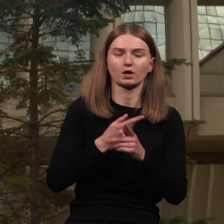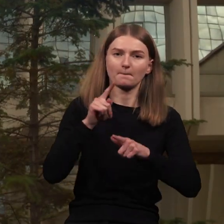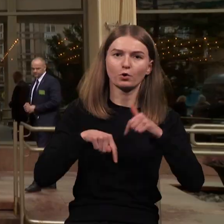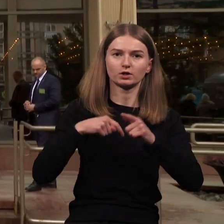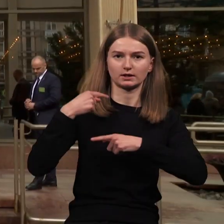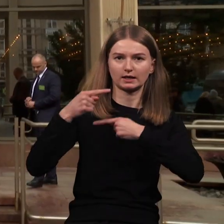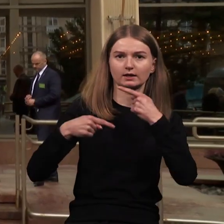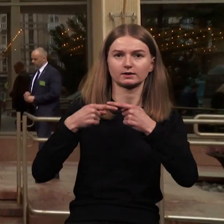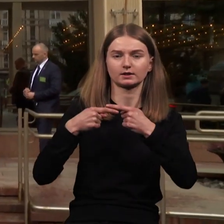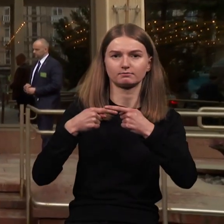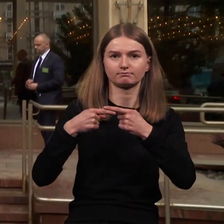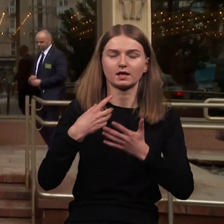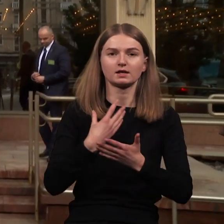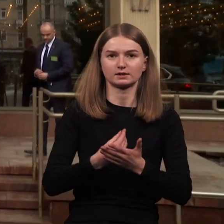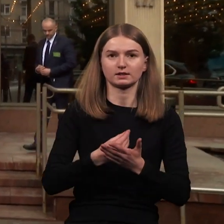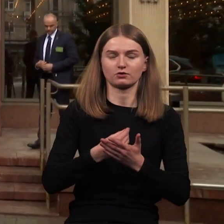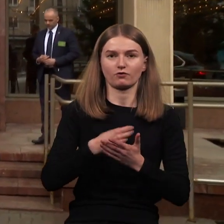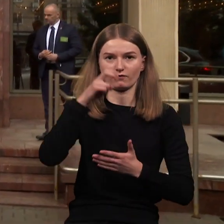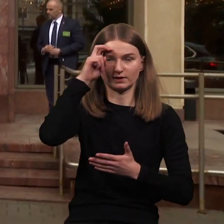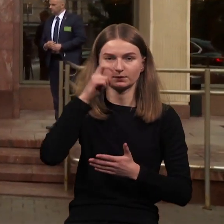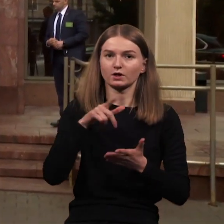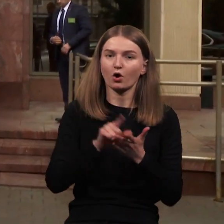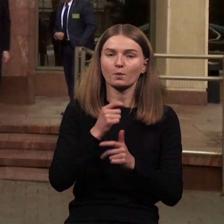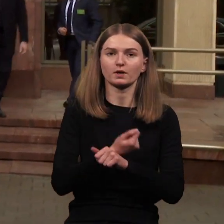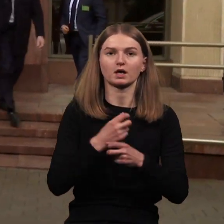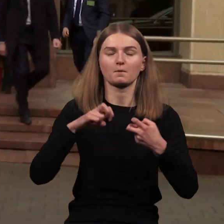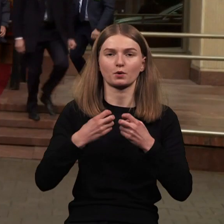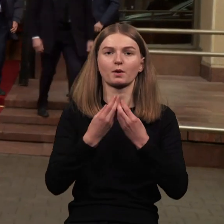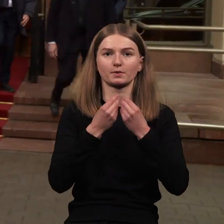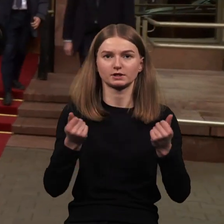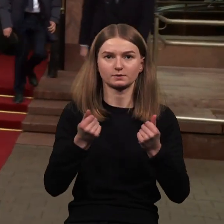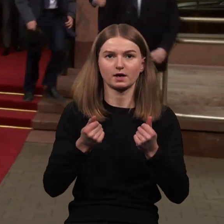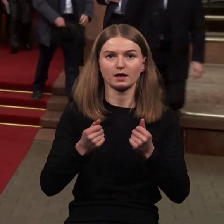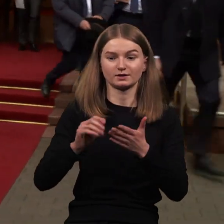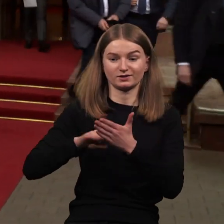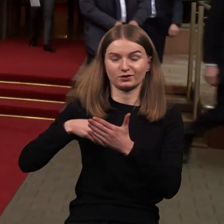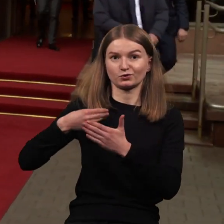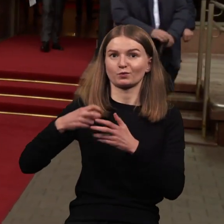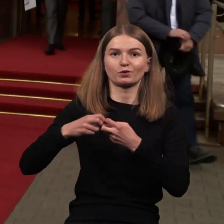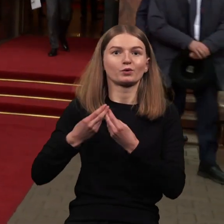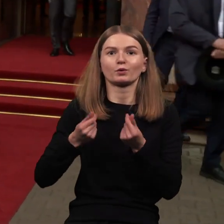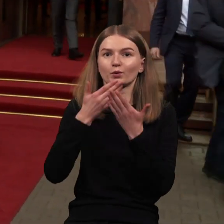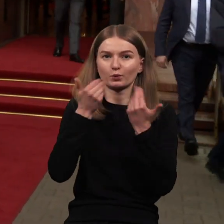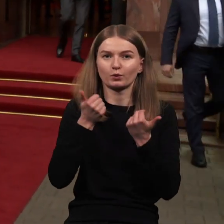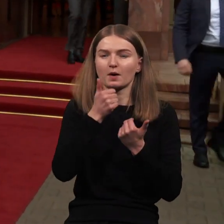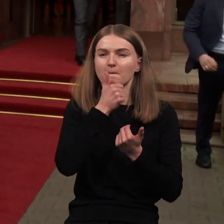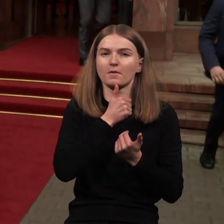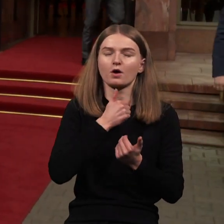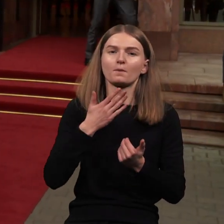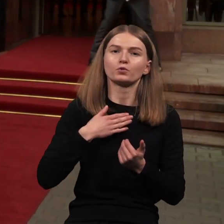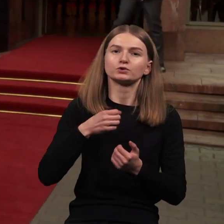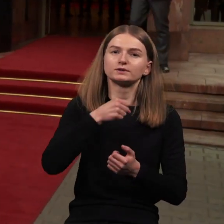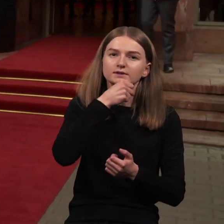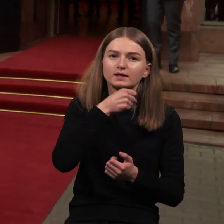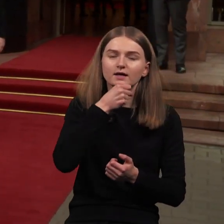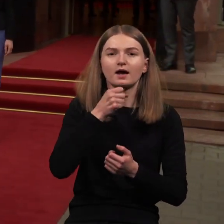šalyse, kuri turi įspręsti problemas, kurios esa iki šiol nebuvo įspręstos. Mūsų senelių ir tėvų